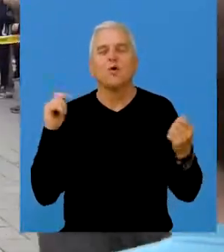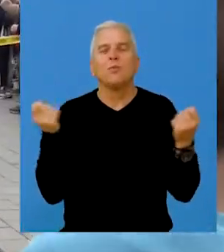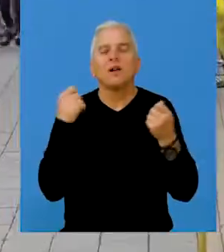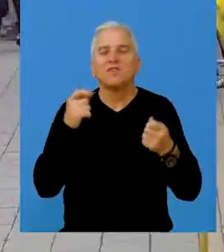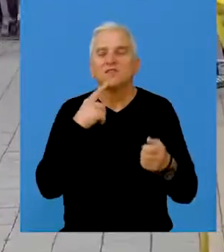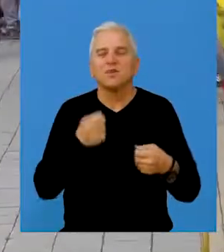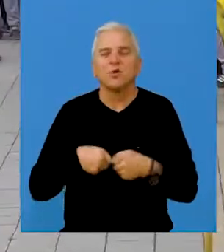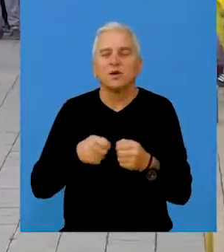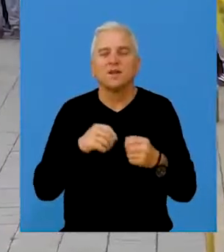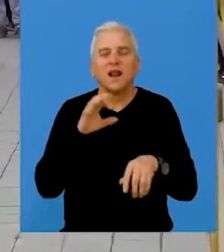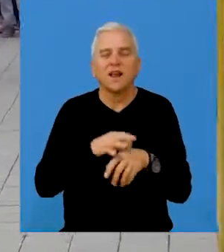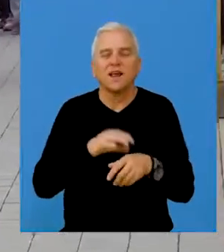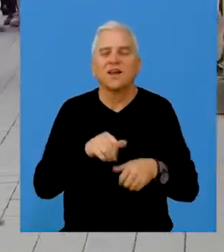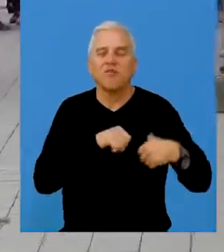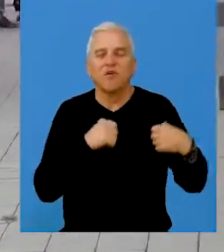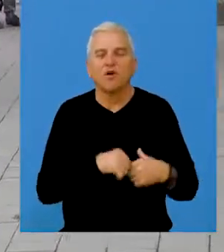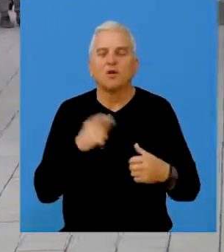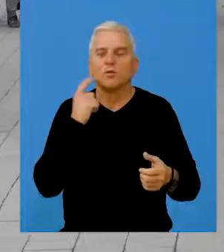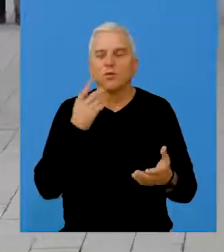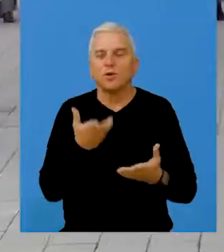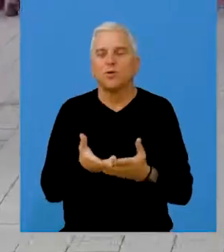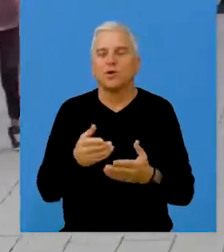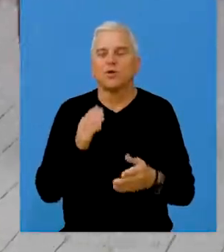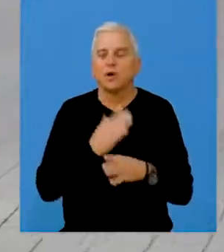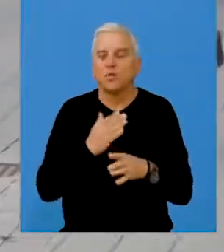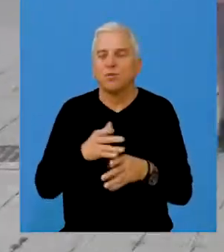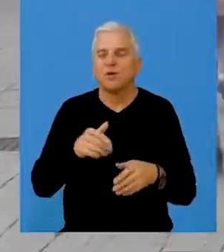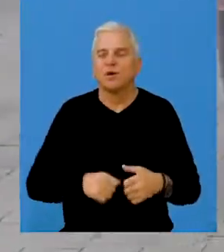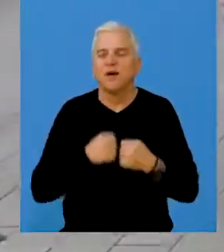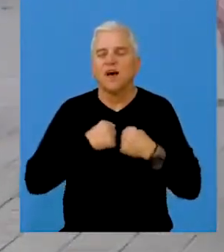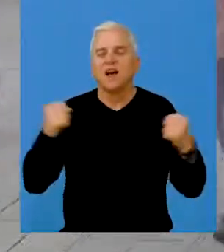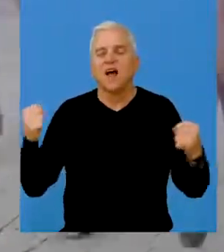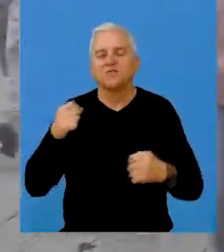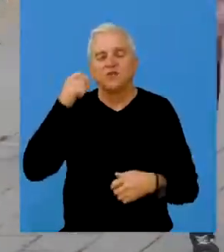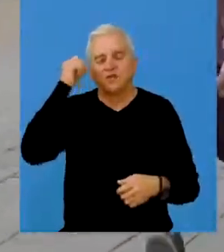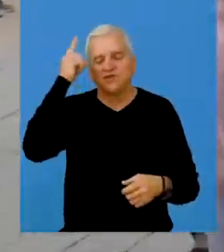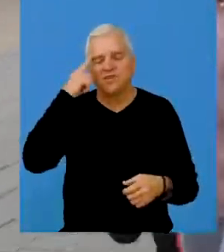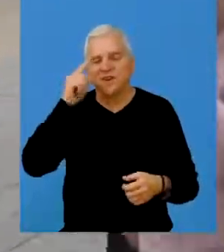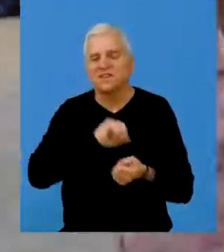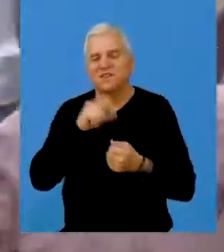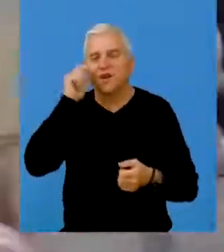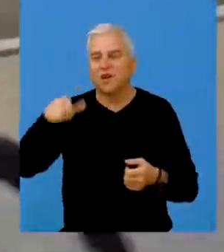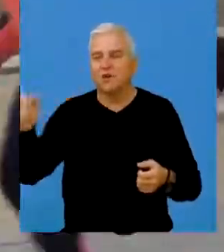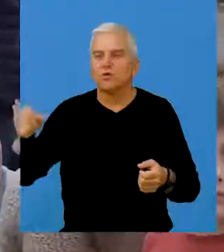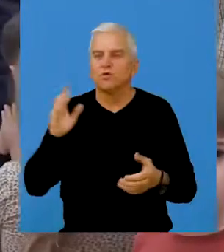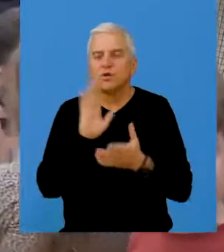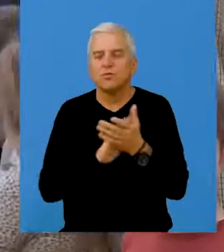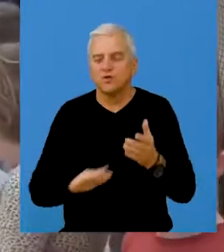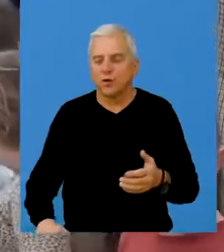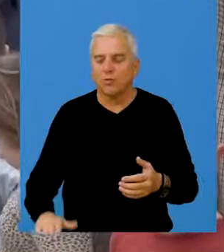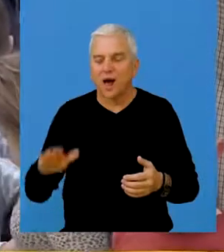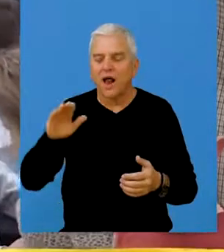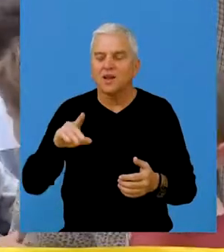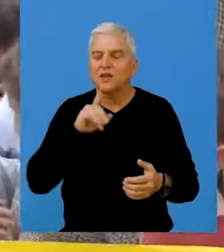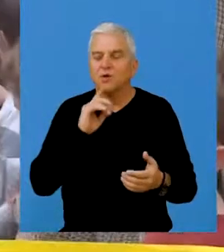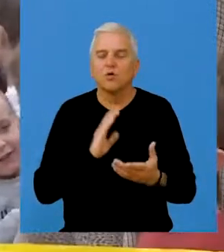manifestaciju organizatori, lekari i volonteri pokušavaju da doprinesu razvoju svesti kod celokupnog stanovništva, počev od